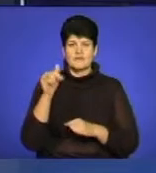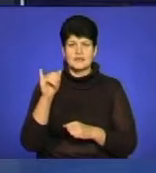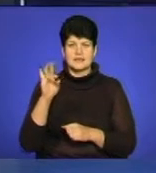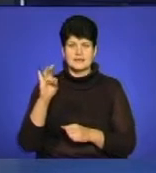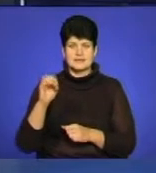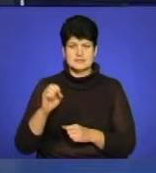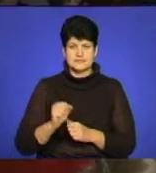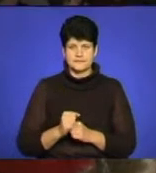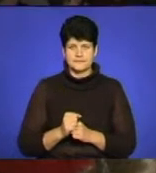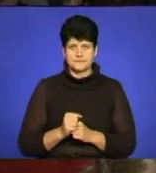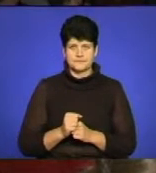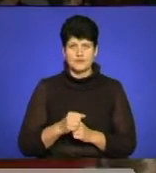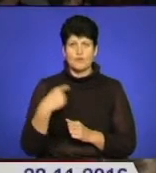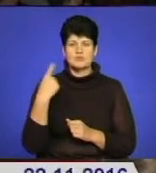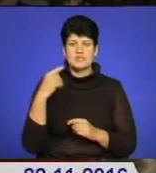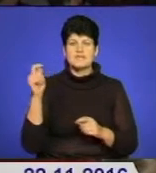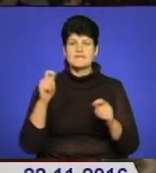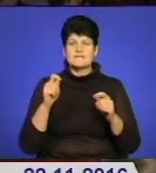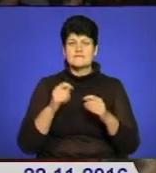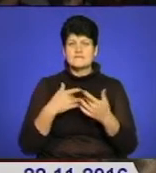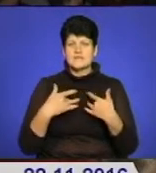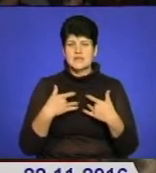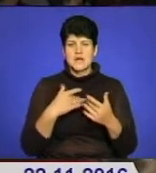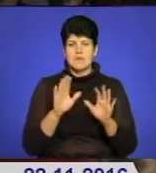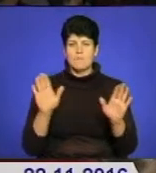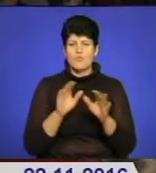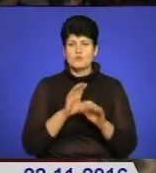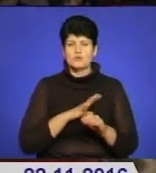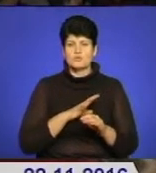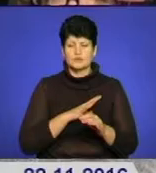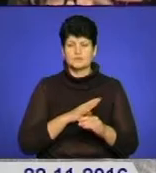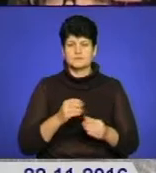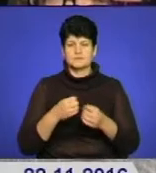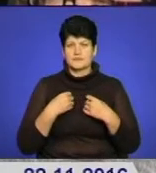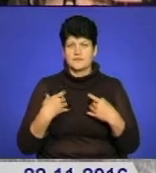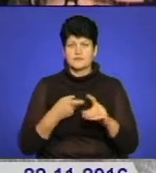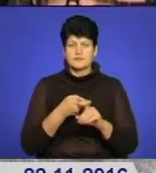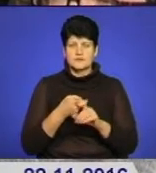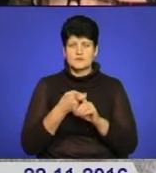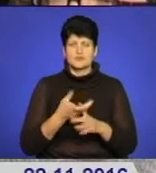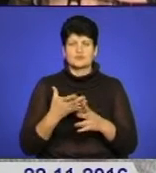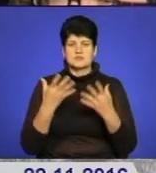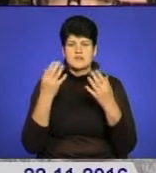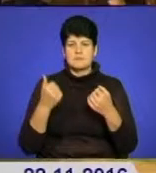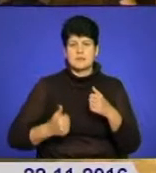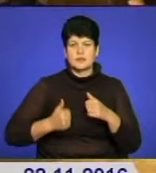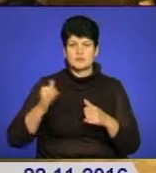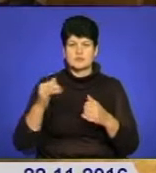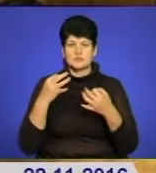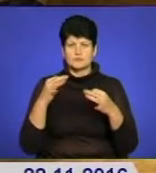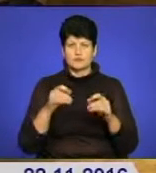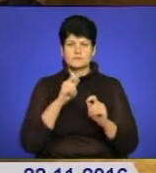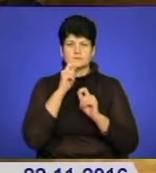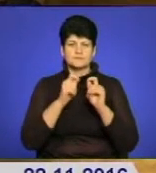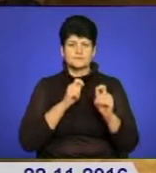В обласній філармонії прийшла урочиста академія з нагоди Дня Гідності та Свободи. Там нагородили учасників Майдану, бойових дій в зоні